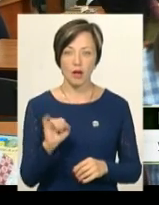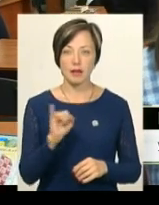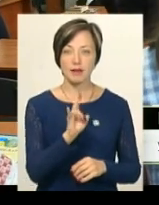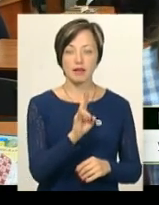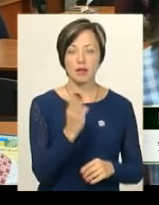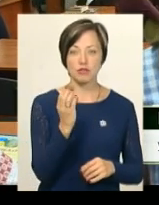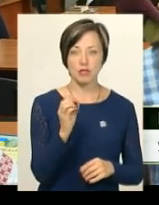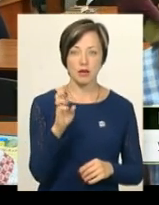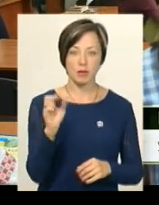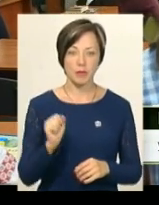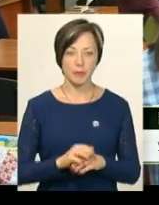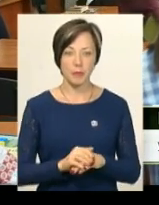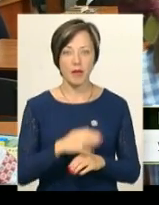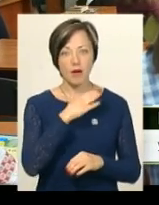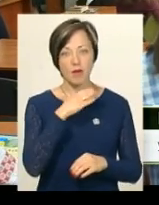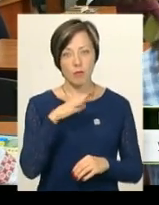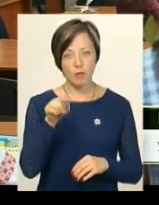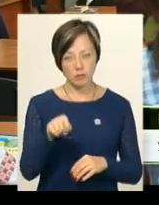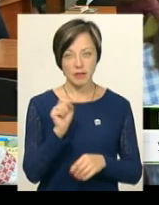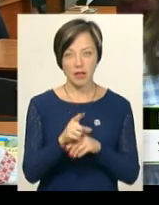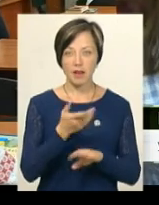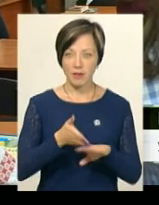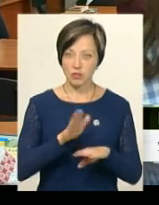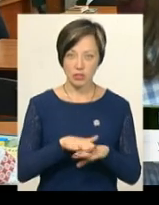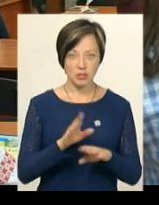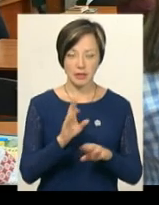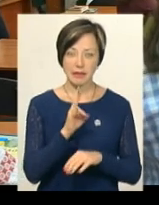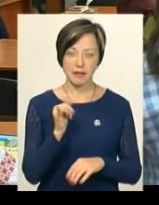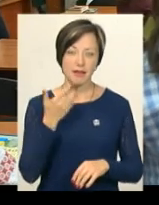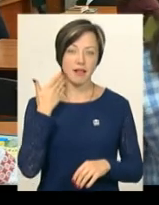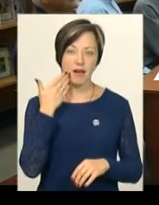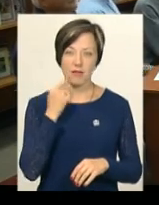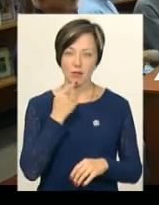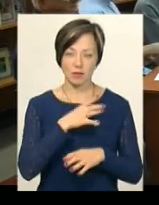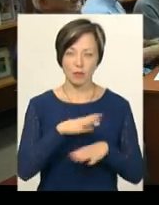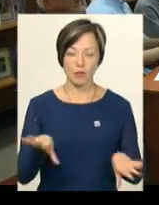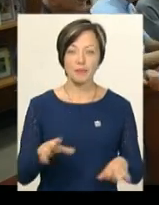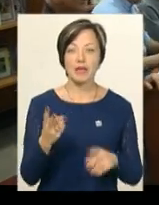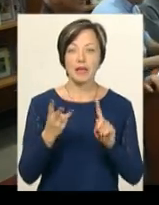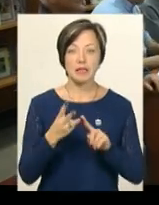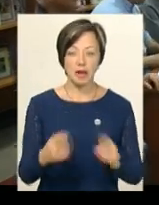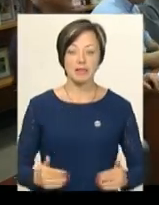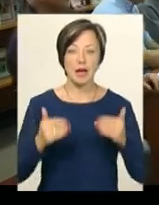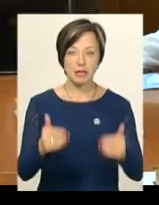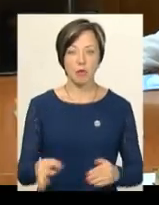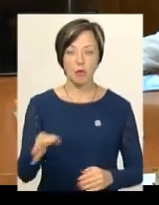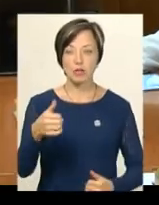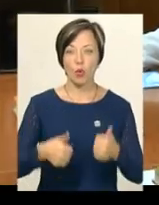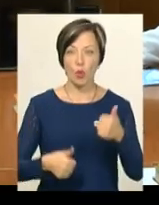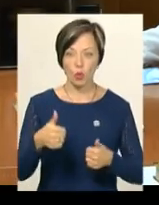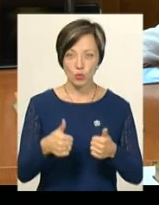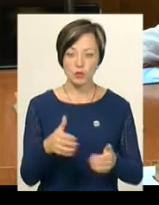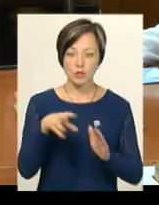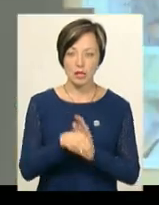Сьогодні були важкі завдання? Взагалі не важкі, легесенькі. Третій етап обласного конкурсу «Лідер читання»